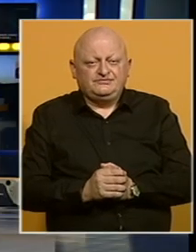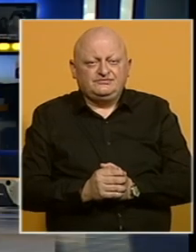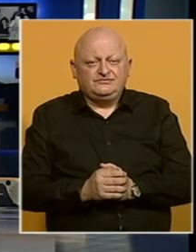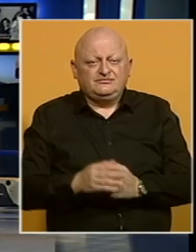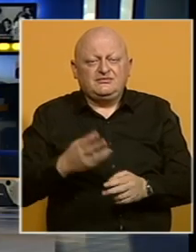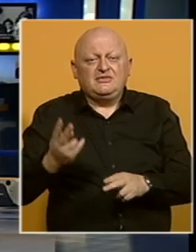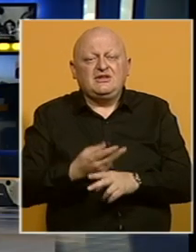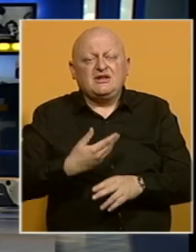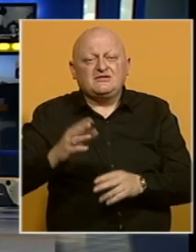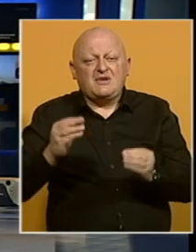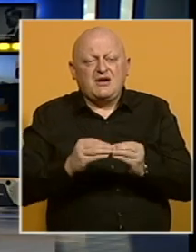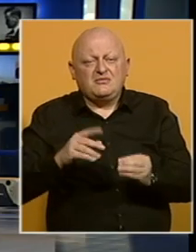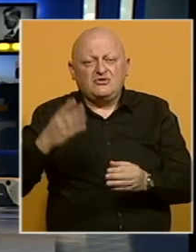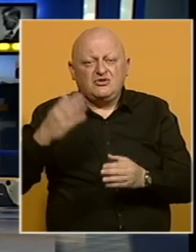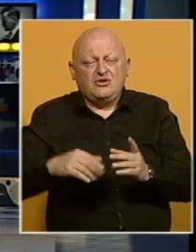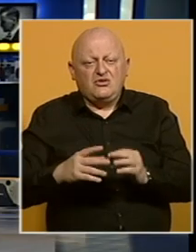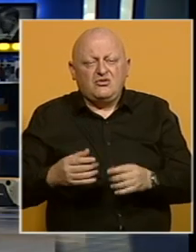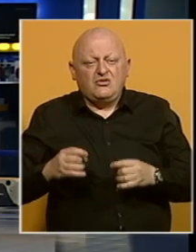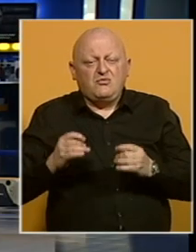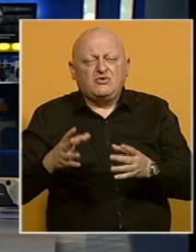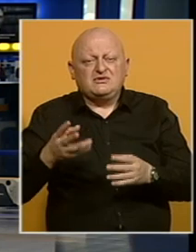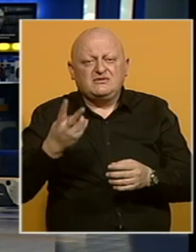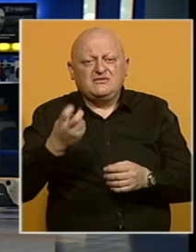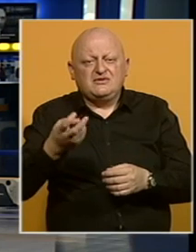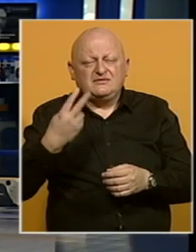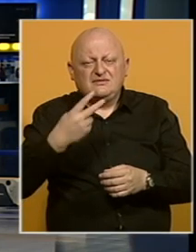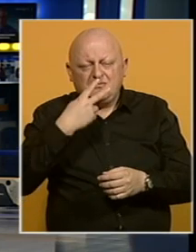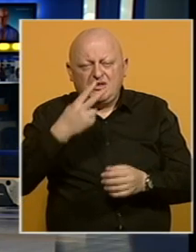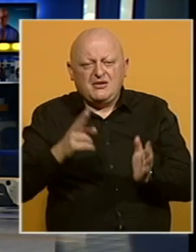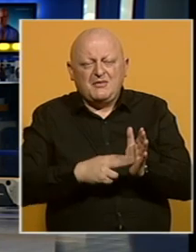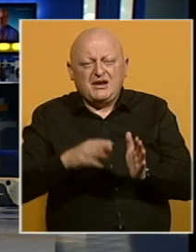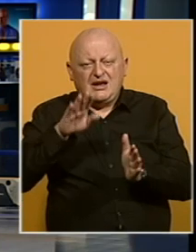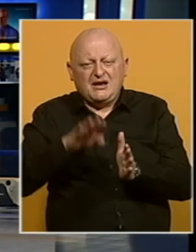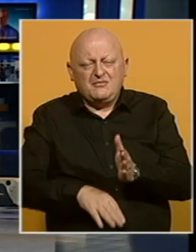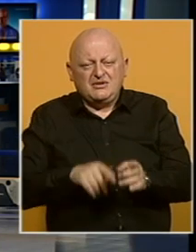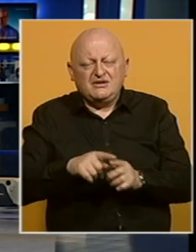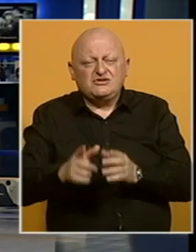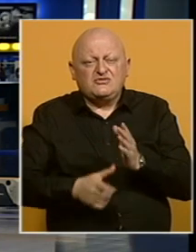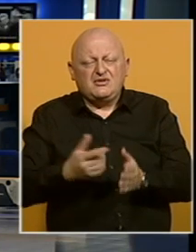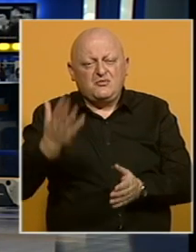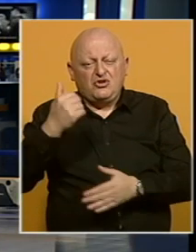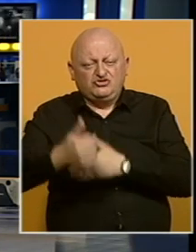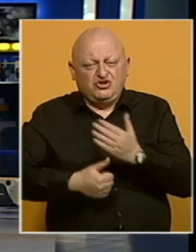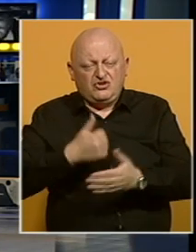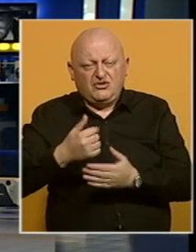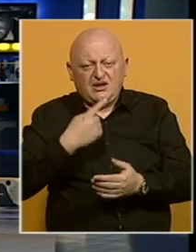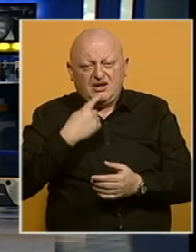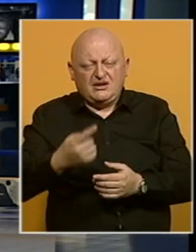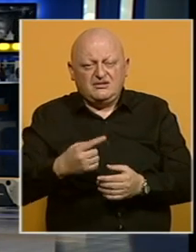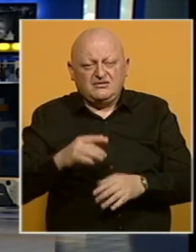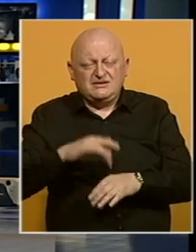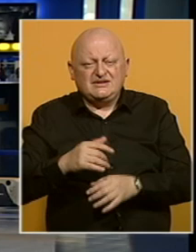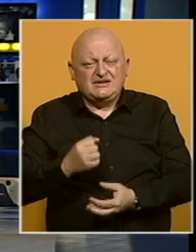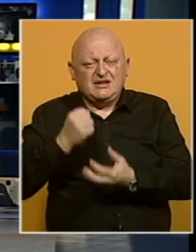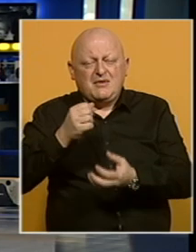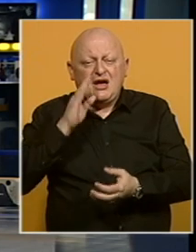Dijaspora je od aprila do kraja juna poslala 220 miliona maraka manje u odnosu na isti period prošle godine, objavila je Centralna